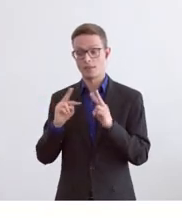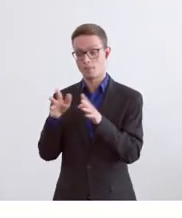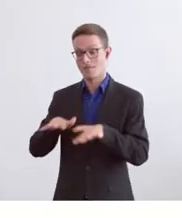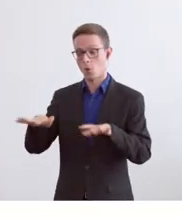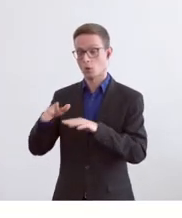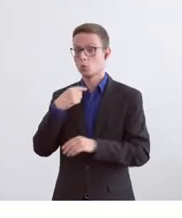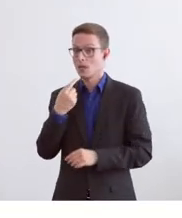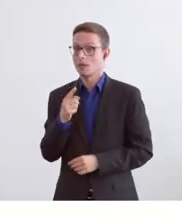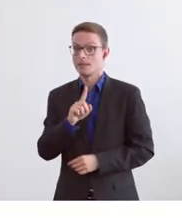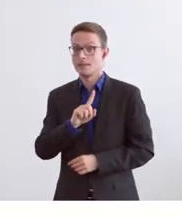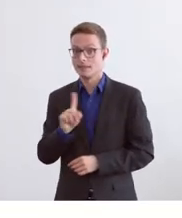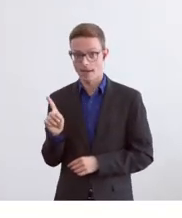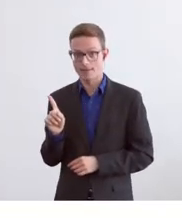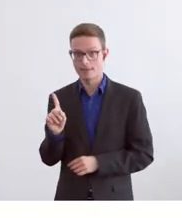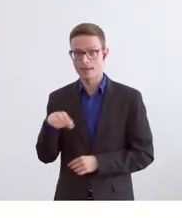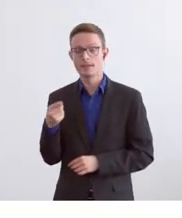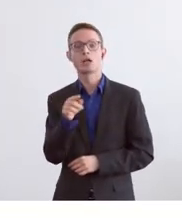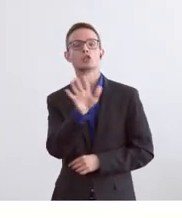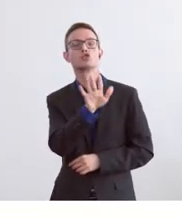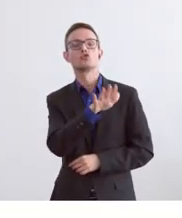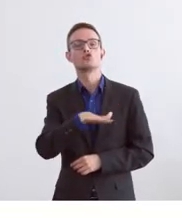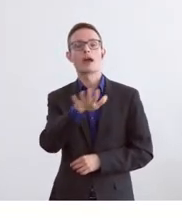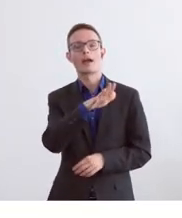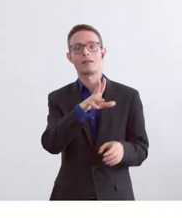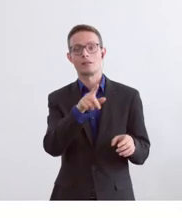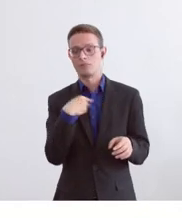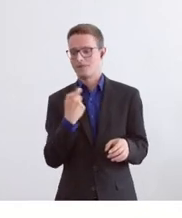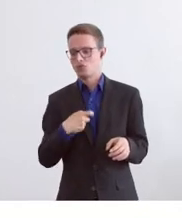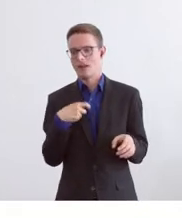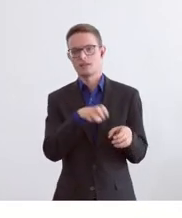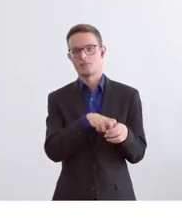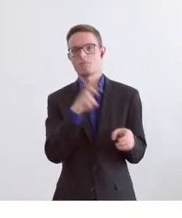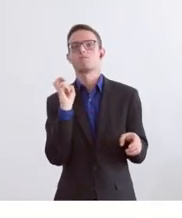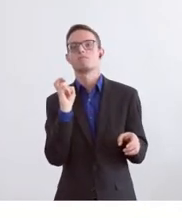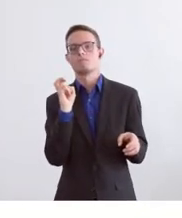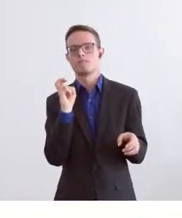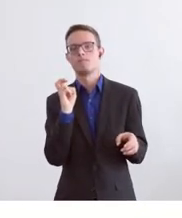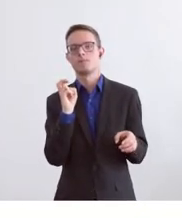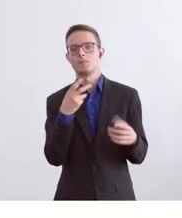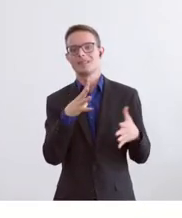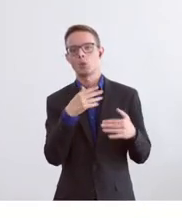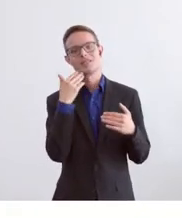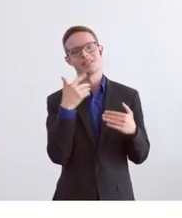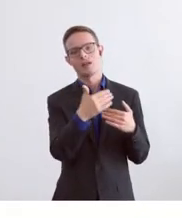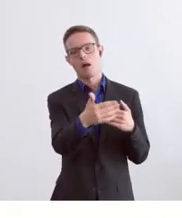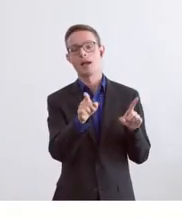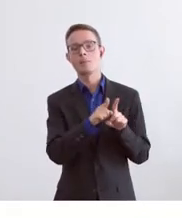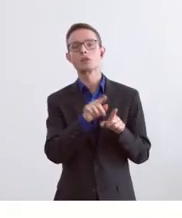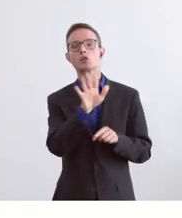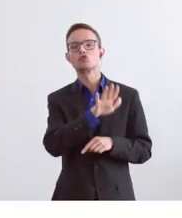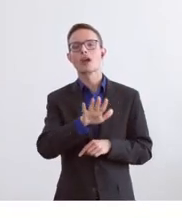zu Schengen ausfliegen würden innerhalb von 90 Tagen, dass wir nicht mehr am Schengen-Informationssystem